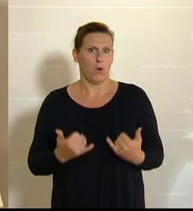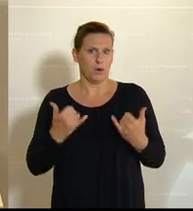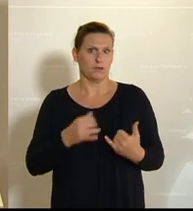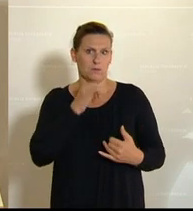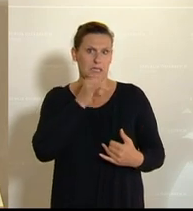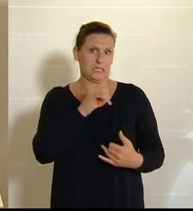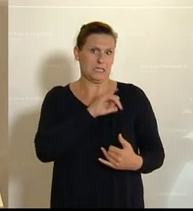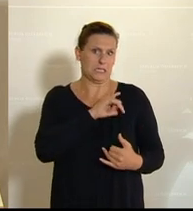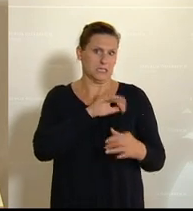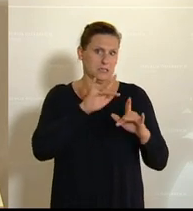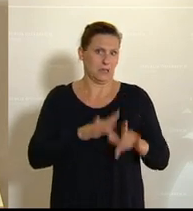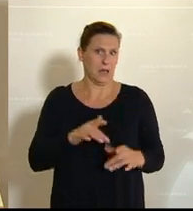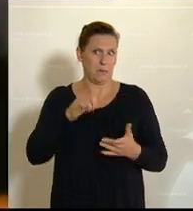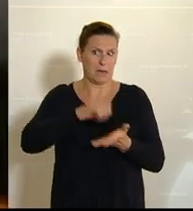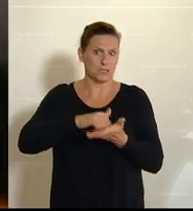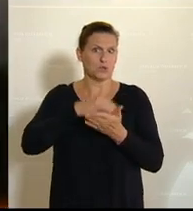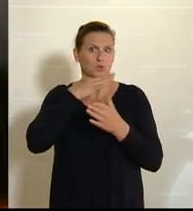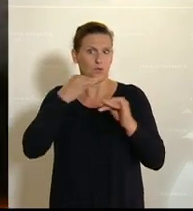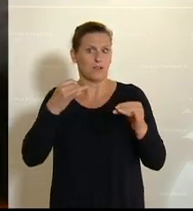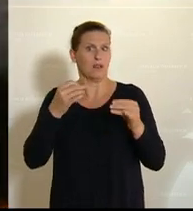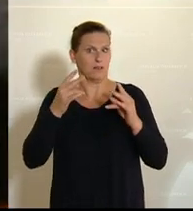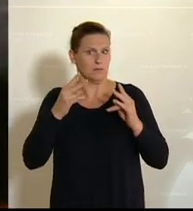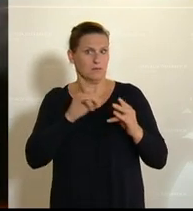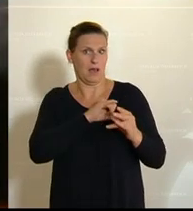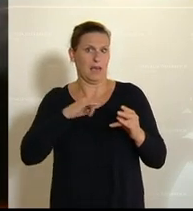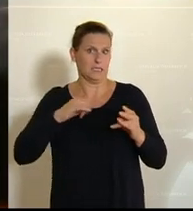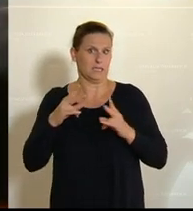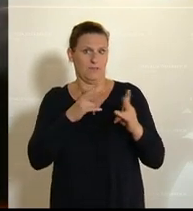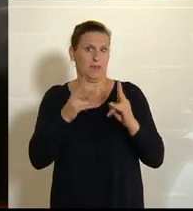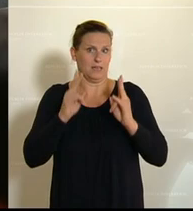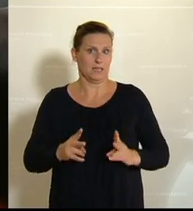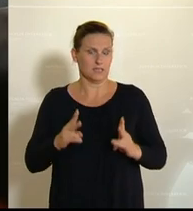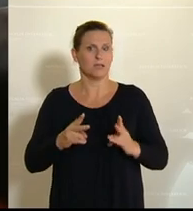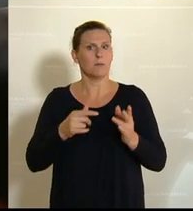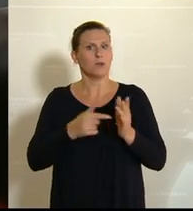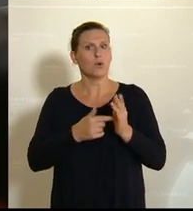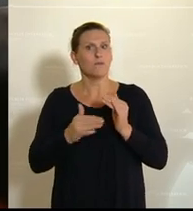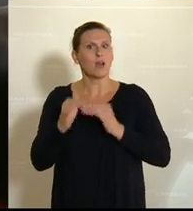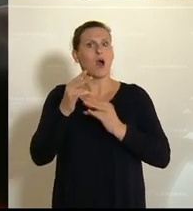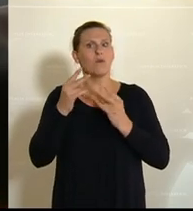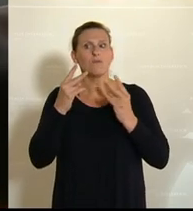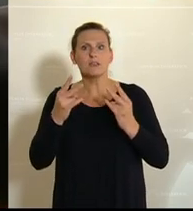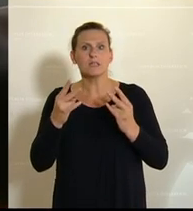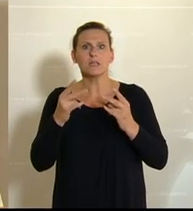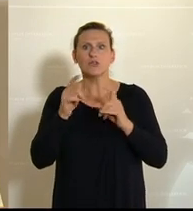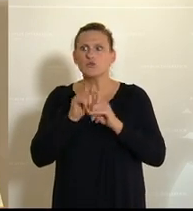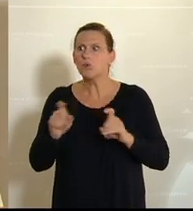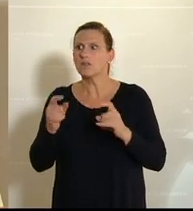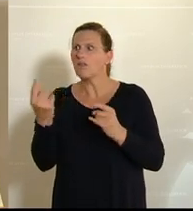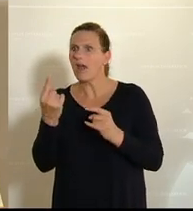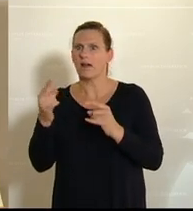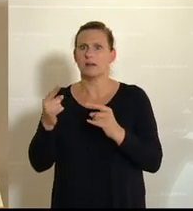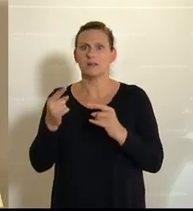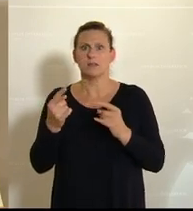einzig richtige Weg zu sein. Wie auch immer, viel wichtiger ist die Suche nach Schuldigen, wäre es, noch